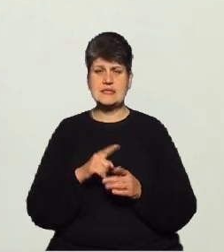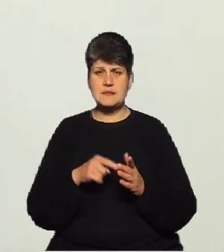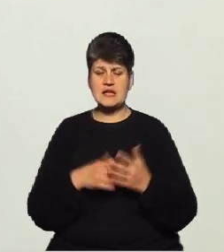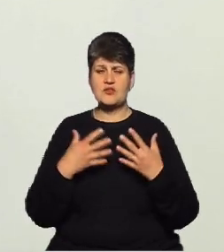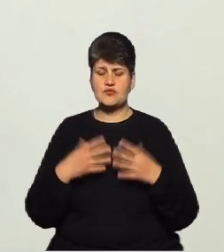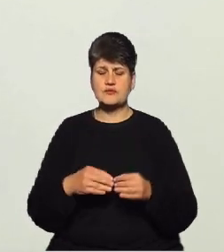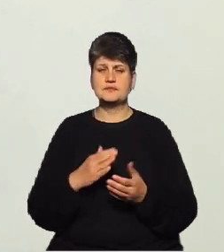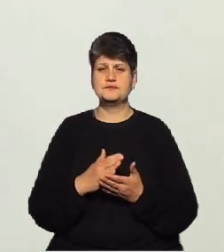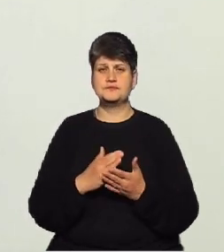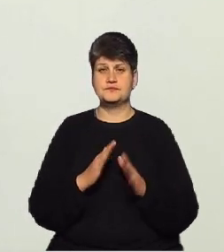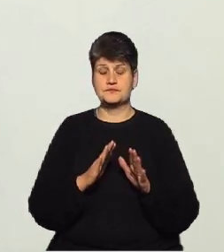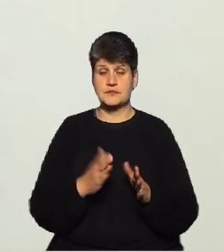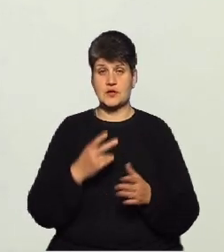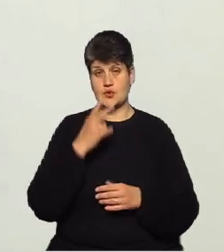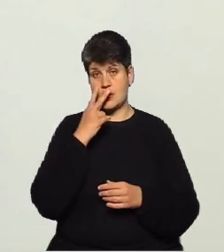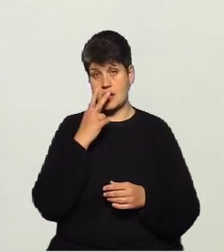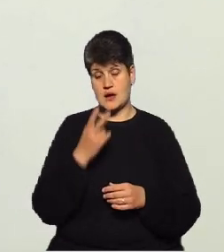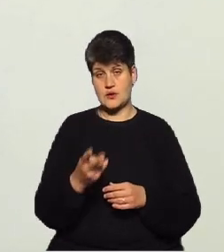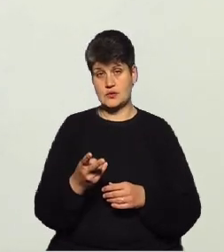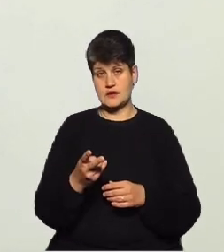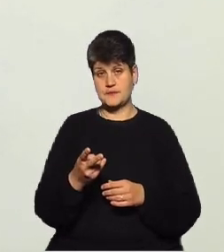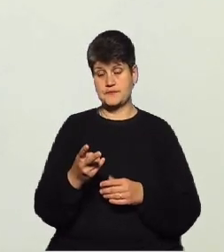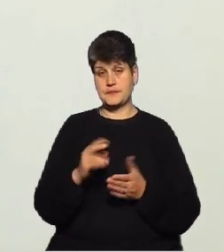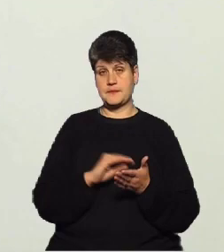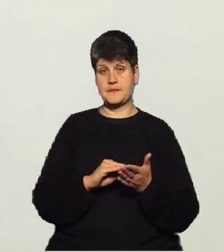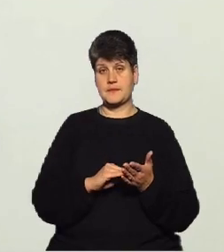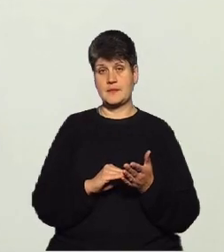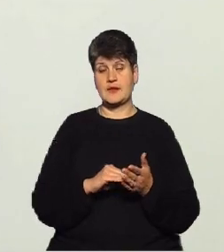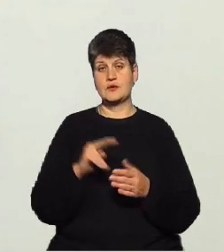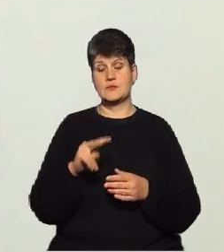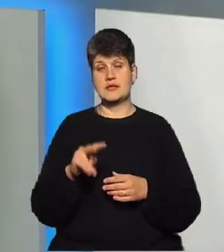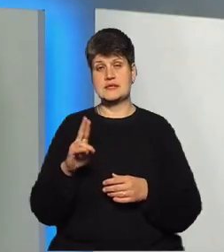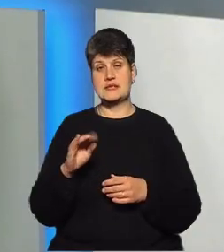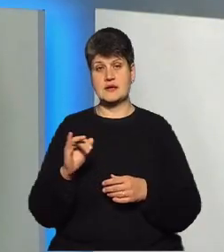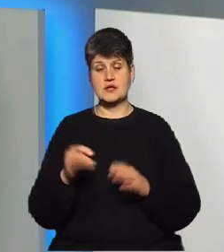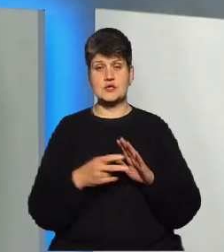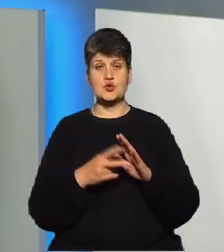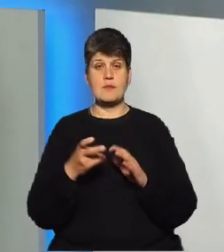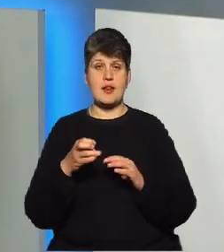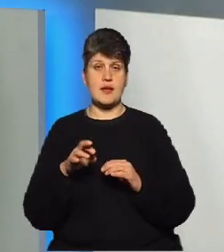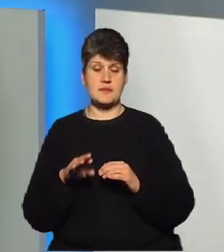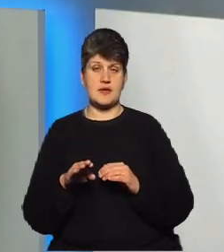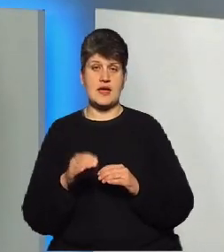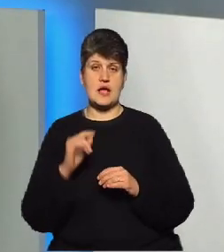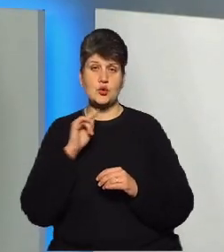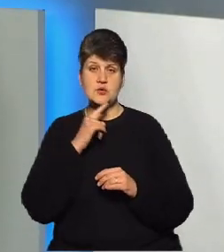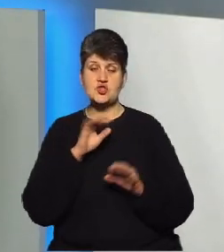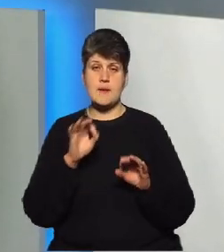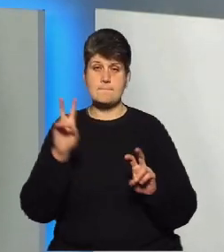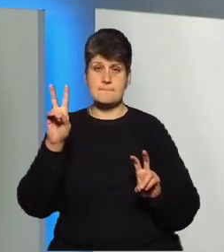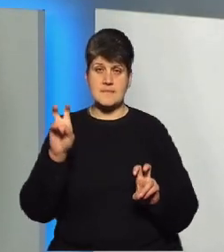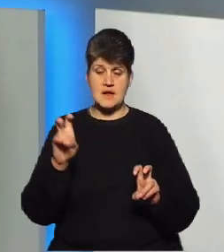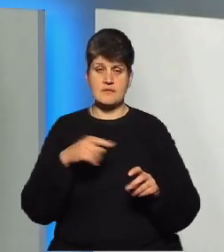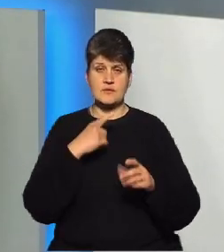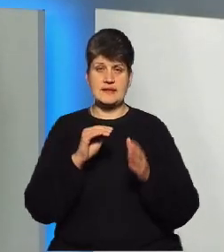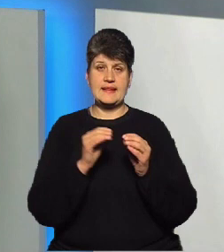якщо глянути на публікацію Людмили Цяганьок в «Економічні правді» за 7 липня, вона говорила про 10 ключових проблем в